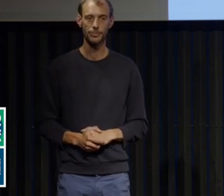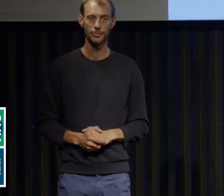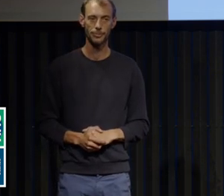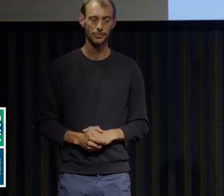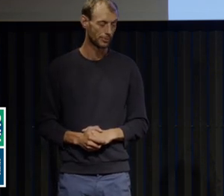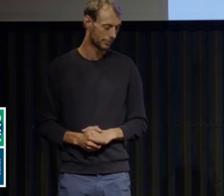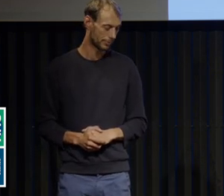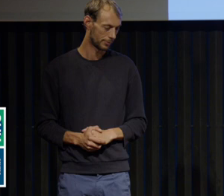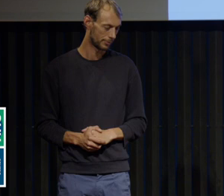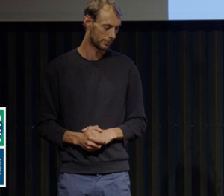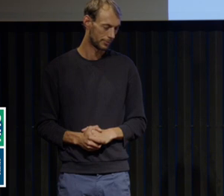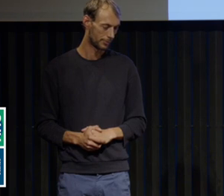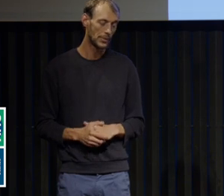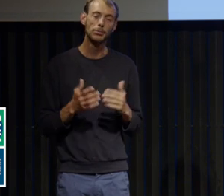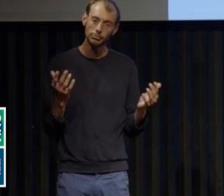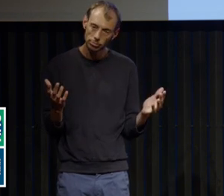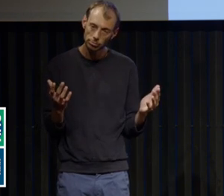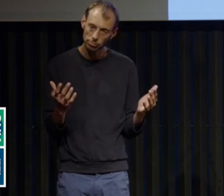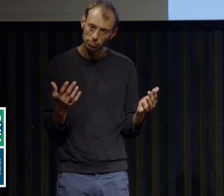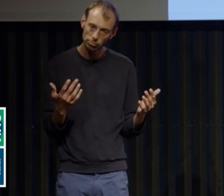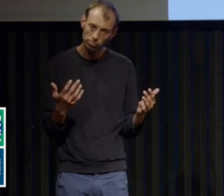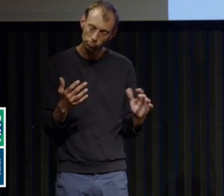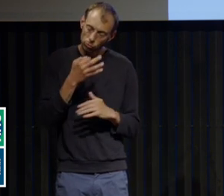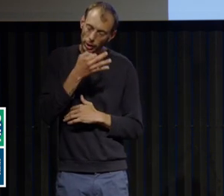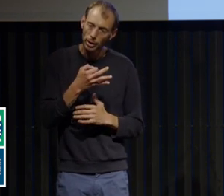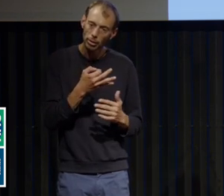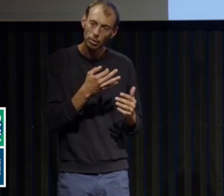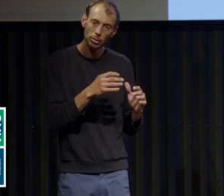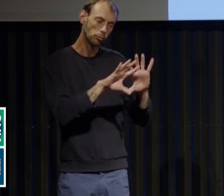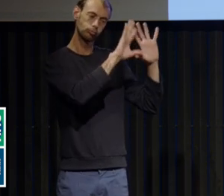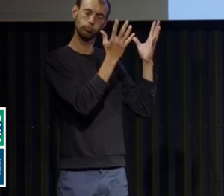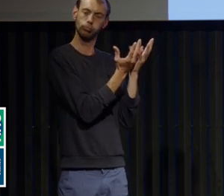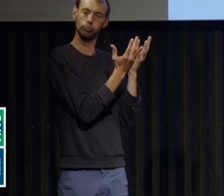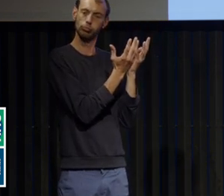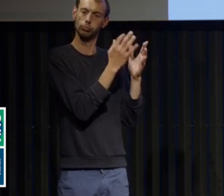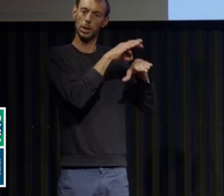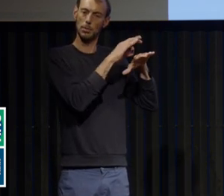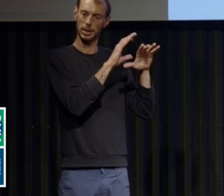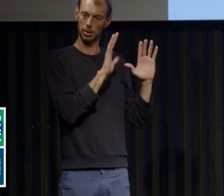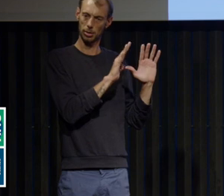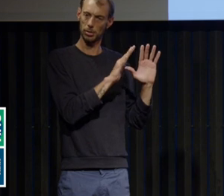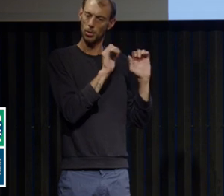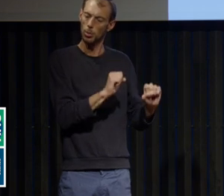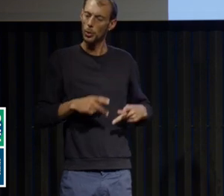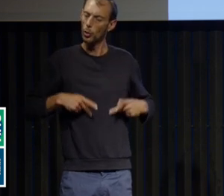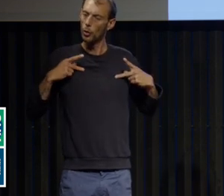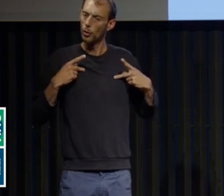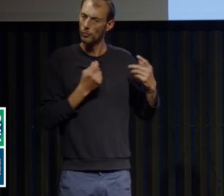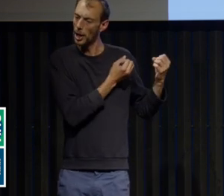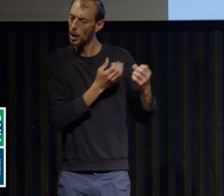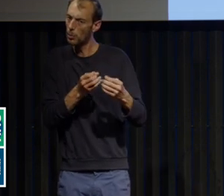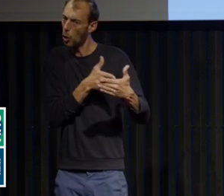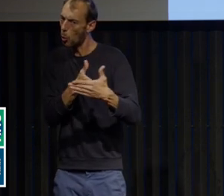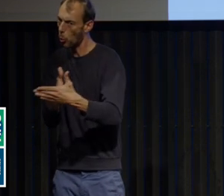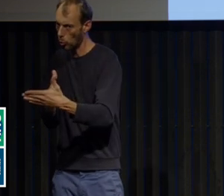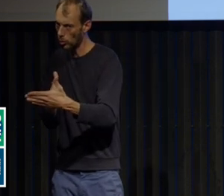Alors, évidemment, c'est une maladie, comme je vous disais, qui impacte beaucoup la vie. Alors, bien sûr, faire attention, faire un petit régime, d